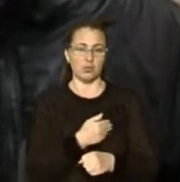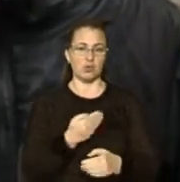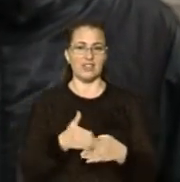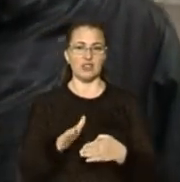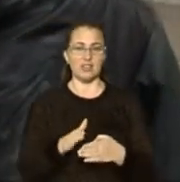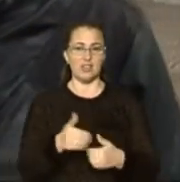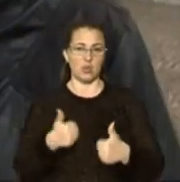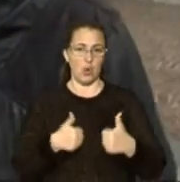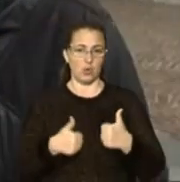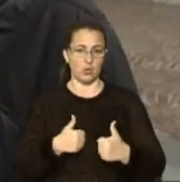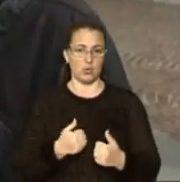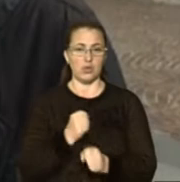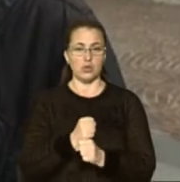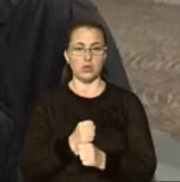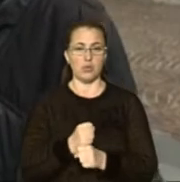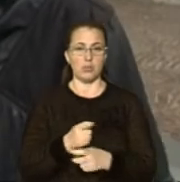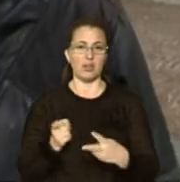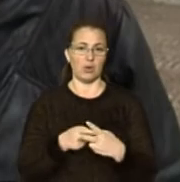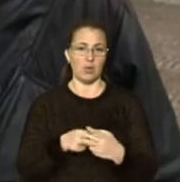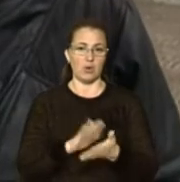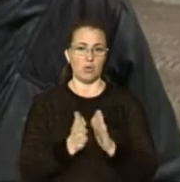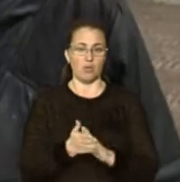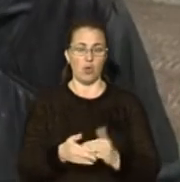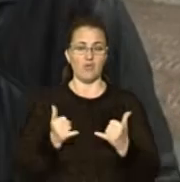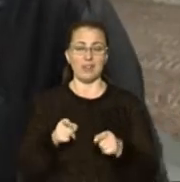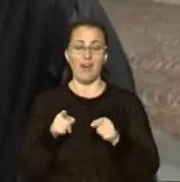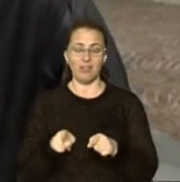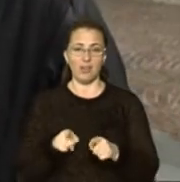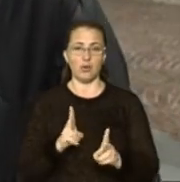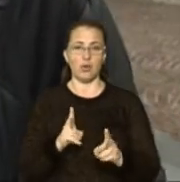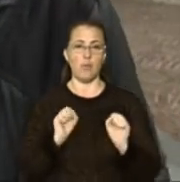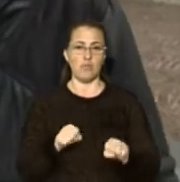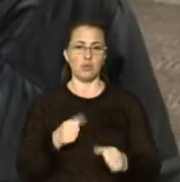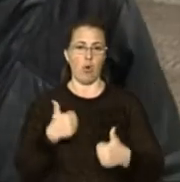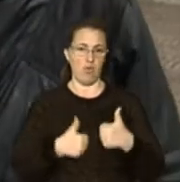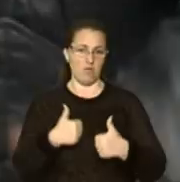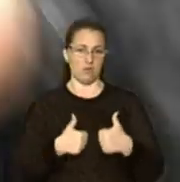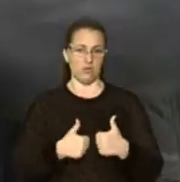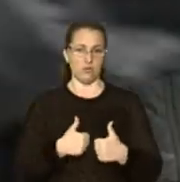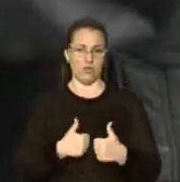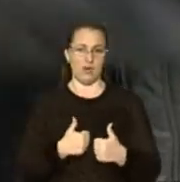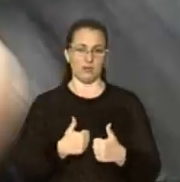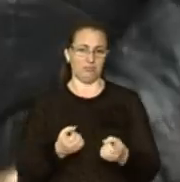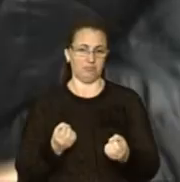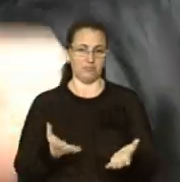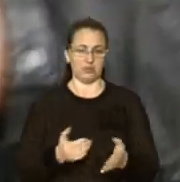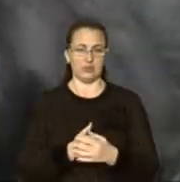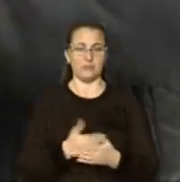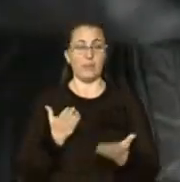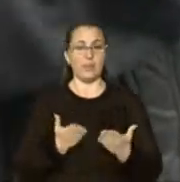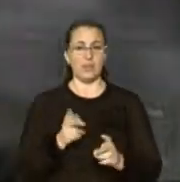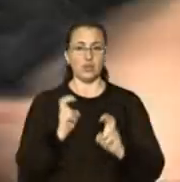створити пільгові умови для тих підприємців, які можуть конкурувати в даному разі набагато простіше. Якщо